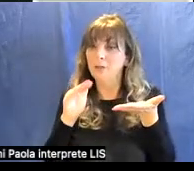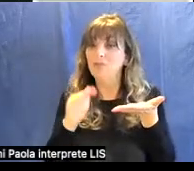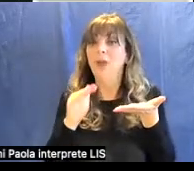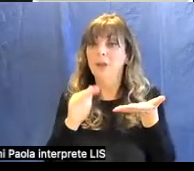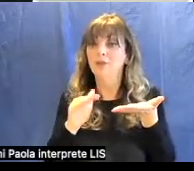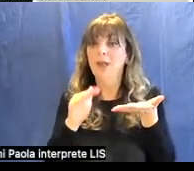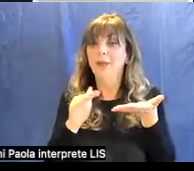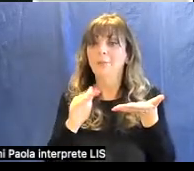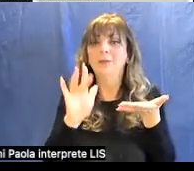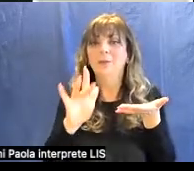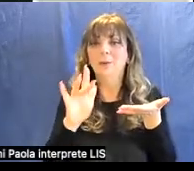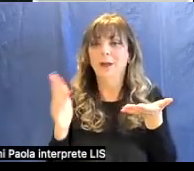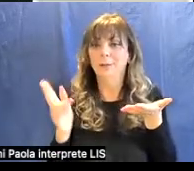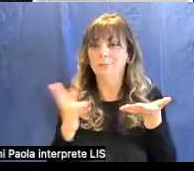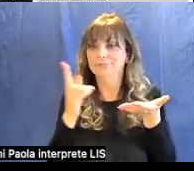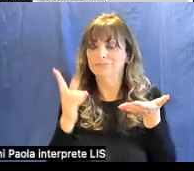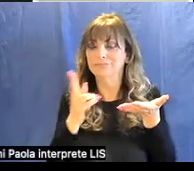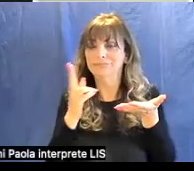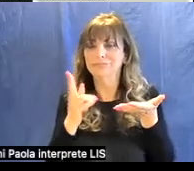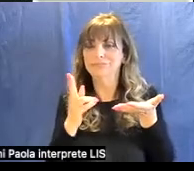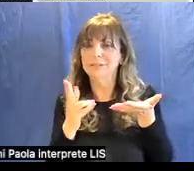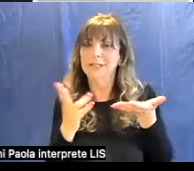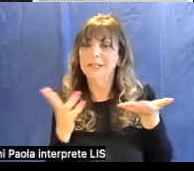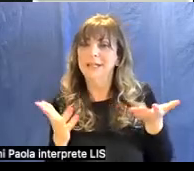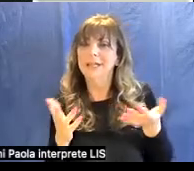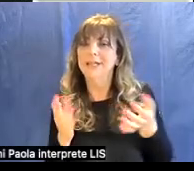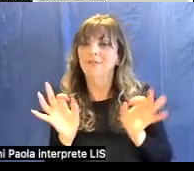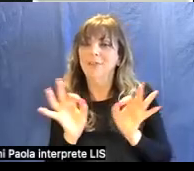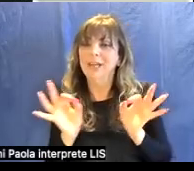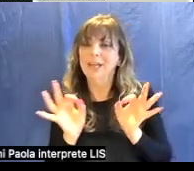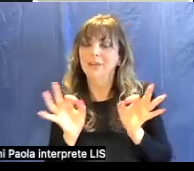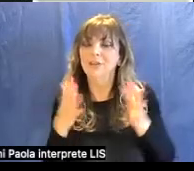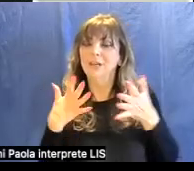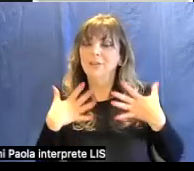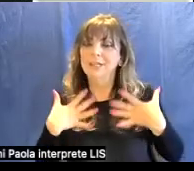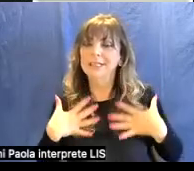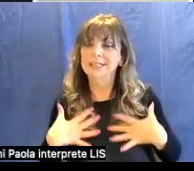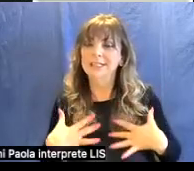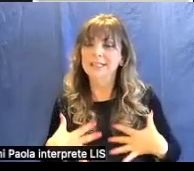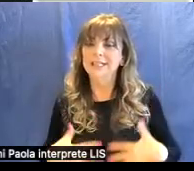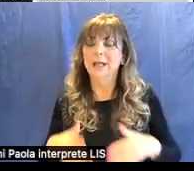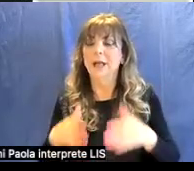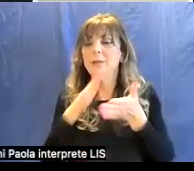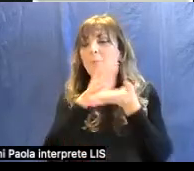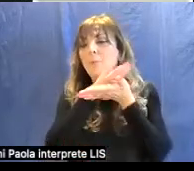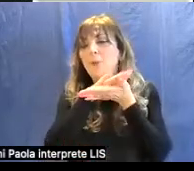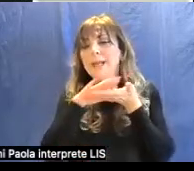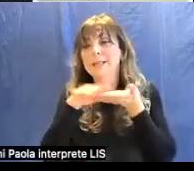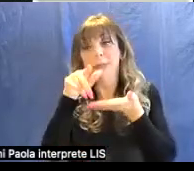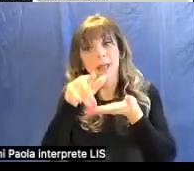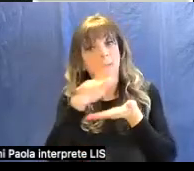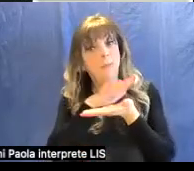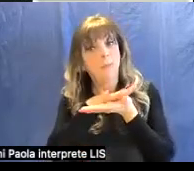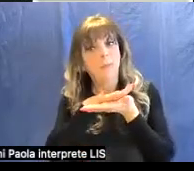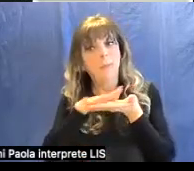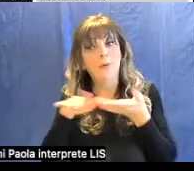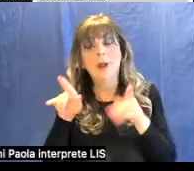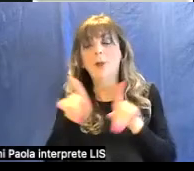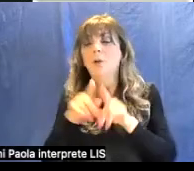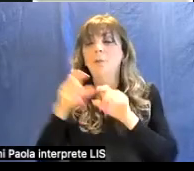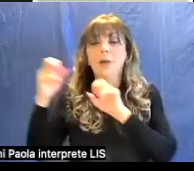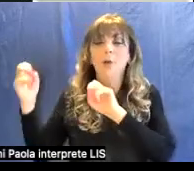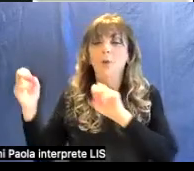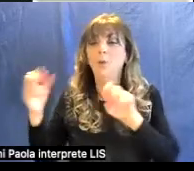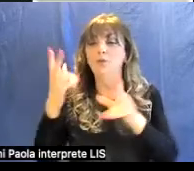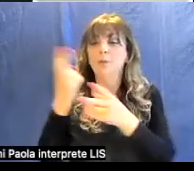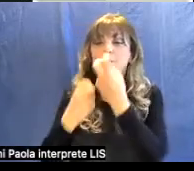tangibile e quindi la Vergine è vestita di questa purezza anche lei è pura come come la luce divina